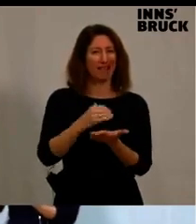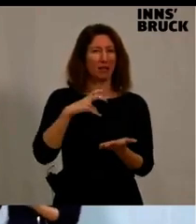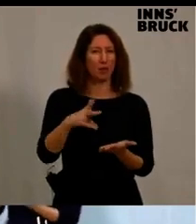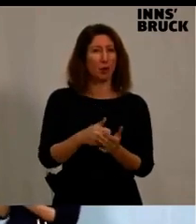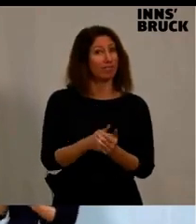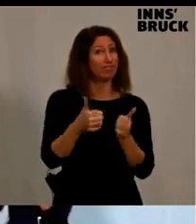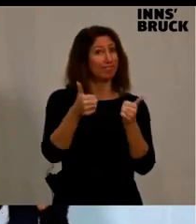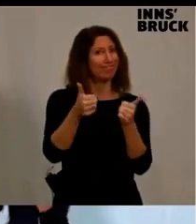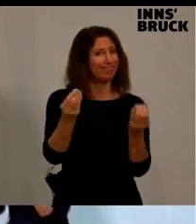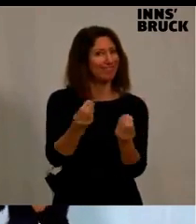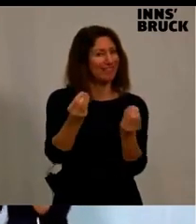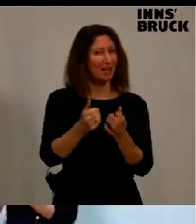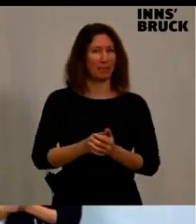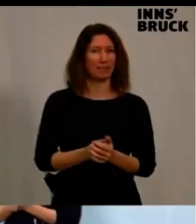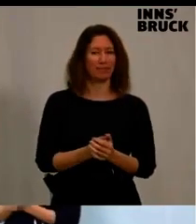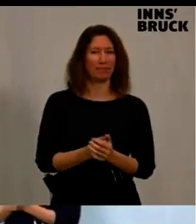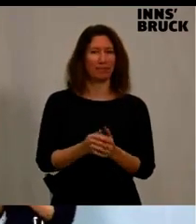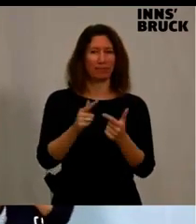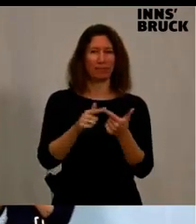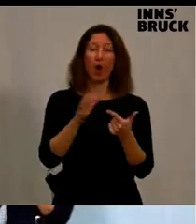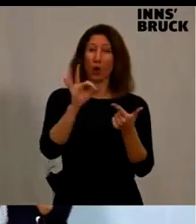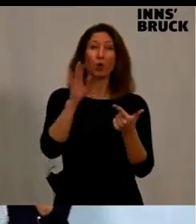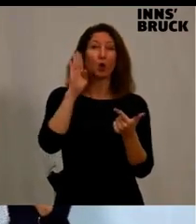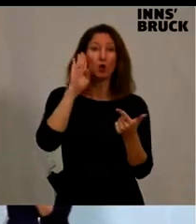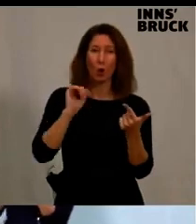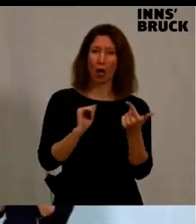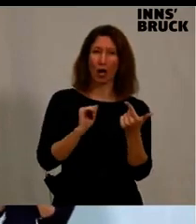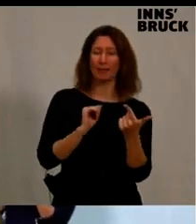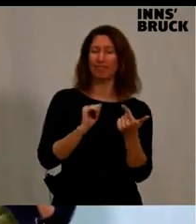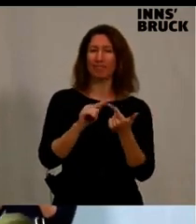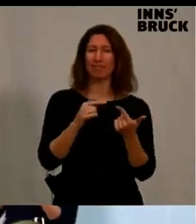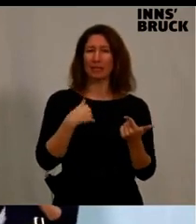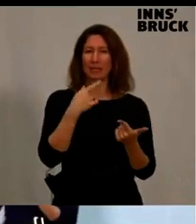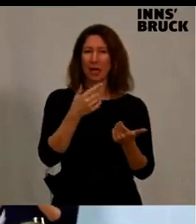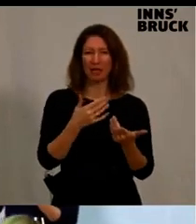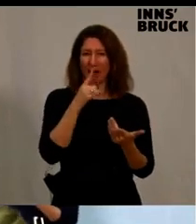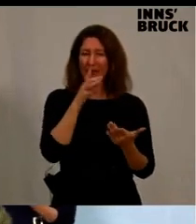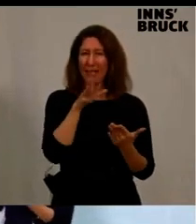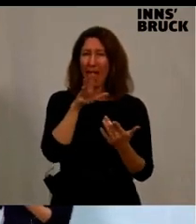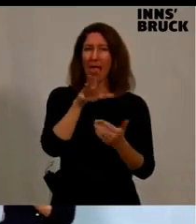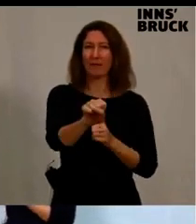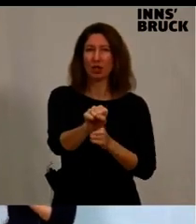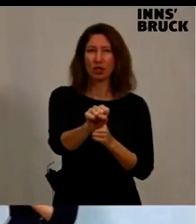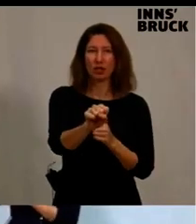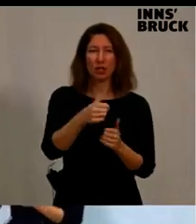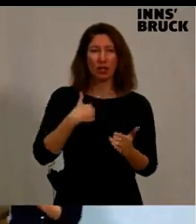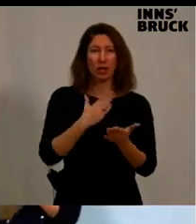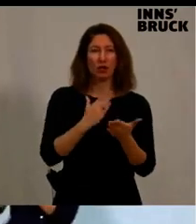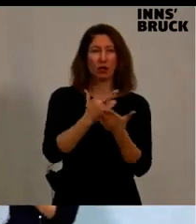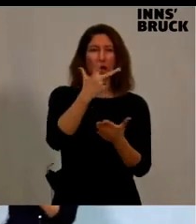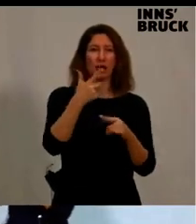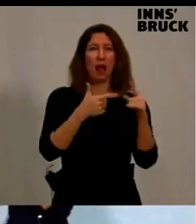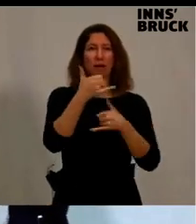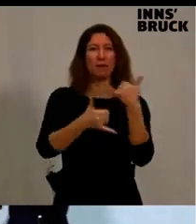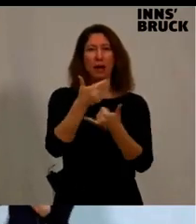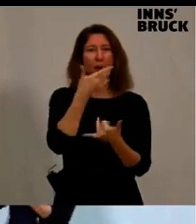Super Sache. Was haben wir einen guten Zuhörer, er ist immer ein guter Zuhörer, wenn man halt erwischt. Ich habe mit ihm seit dreieinhalb Jahren nichts